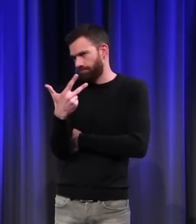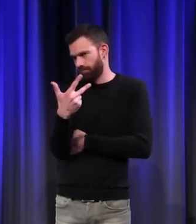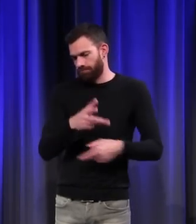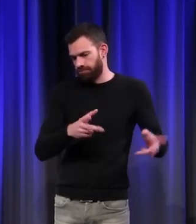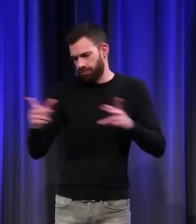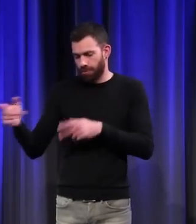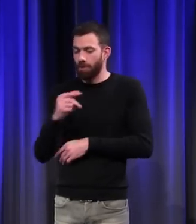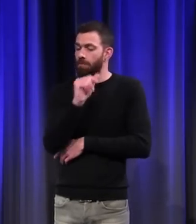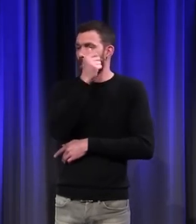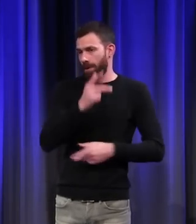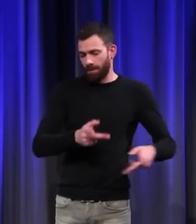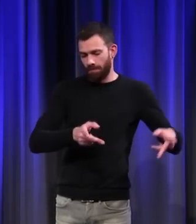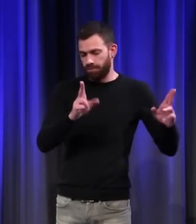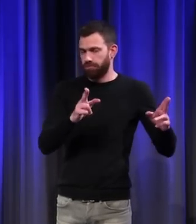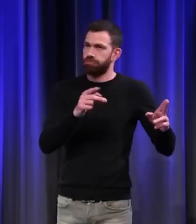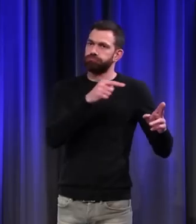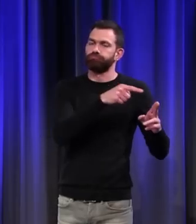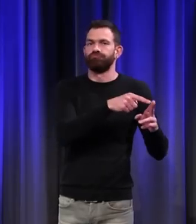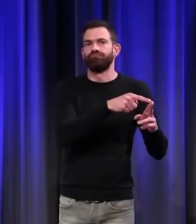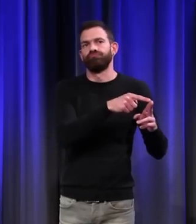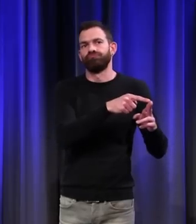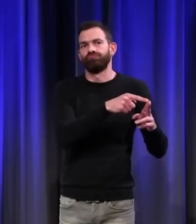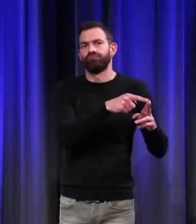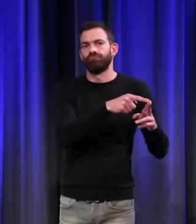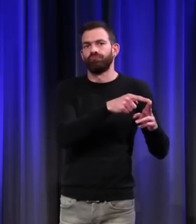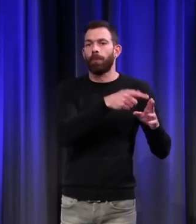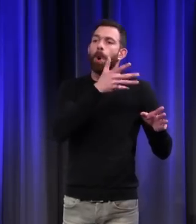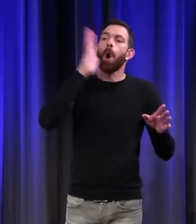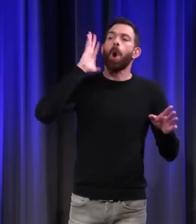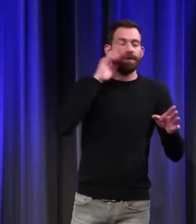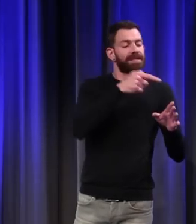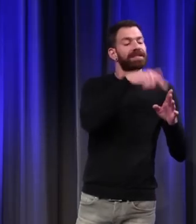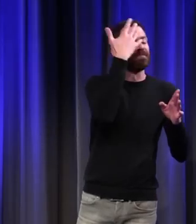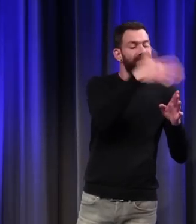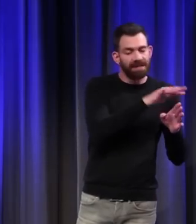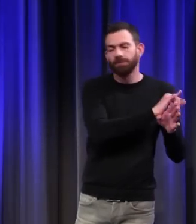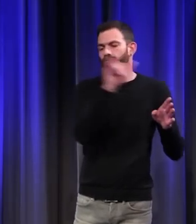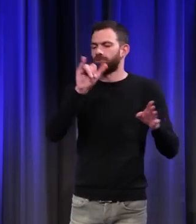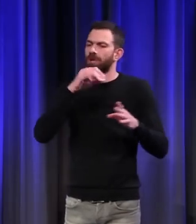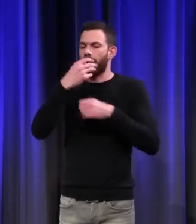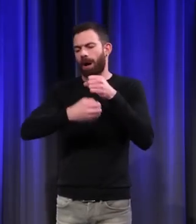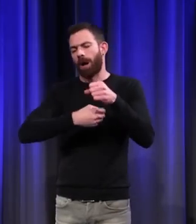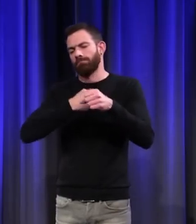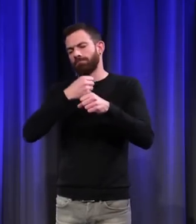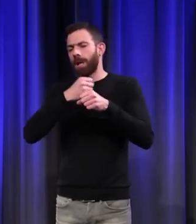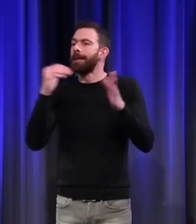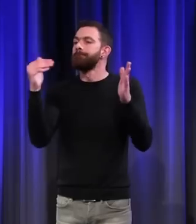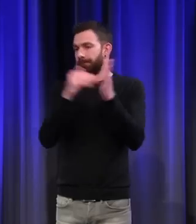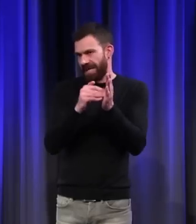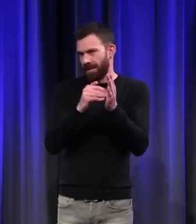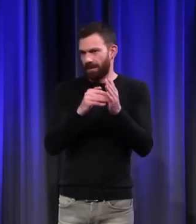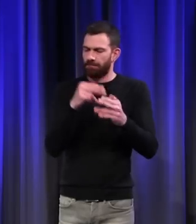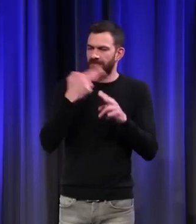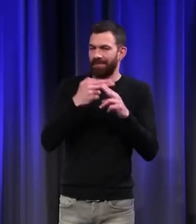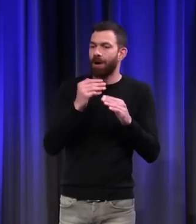Un premier Moyen-Âge qui va de la fin de l'Antiquité jusqu'à l'an 1000, à peu près, qu'on appelle haut Moyen